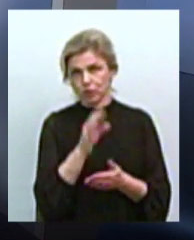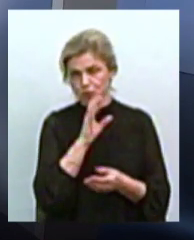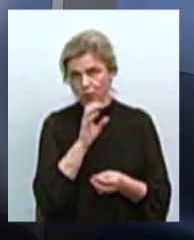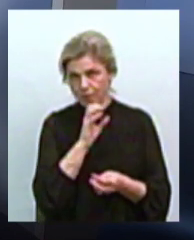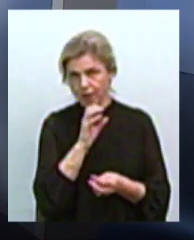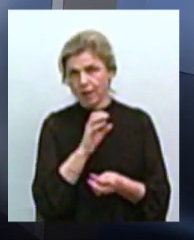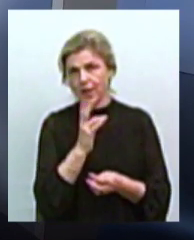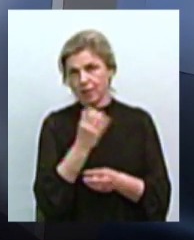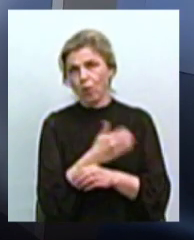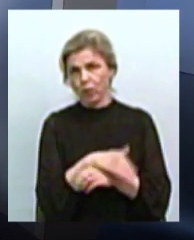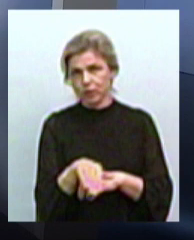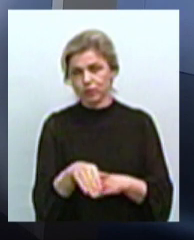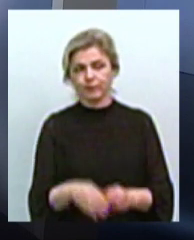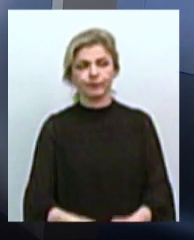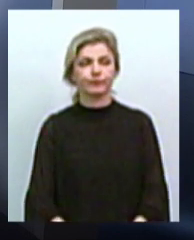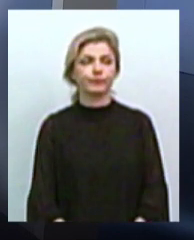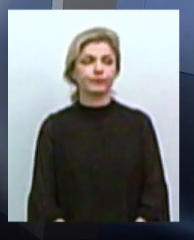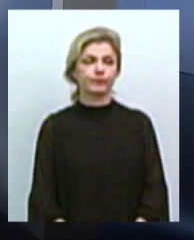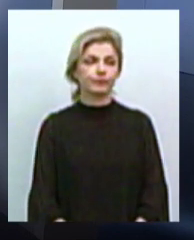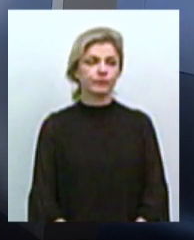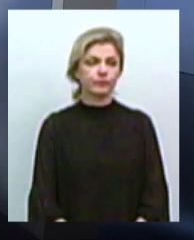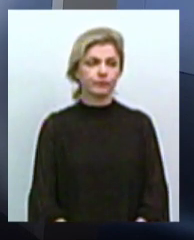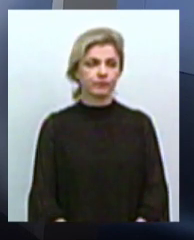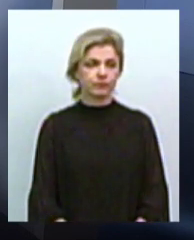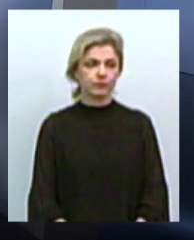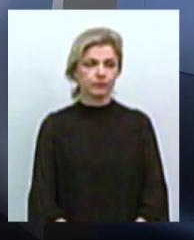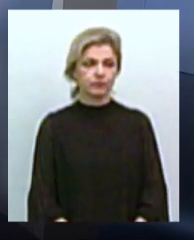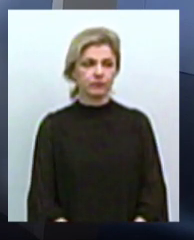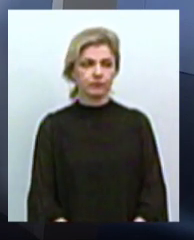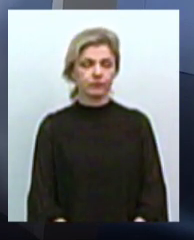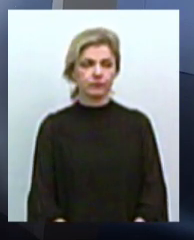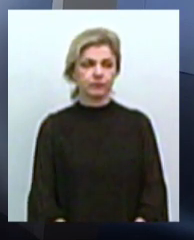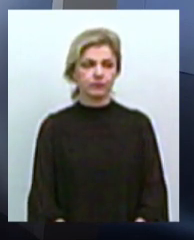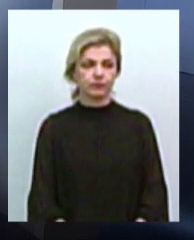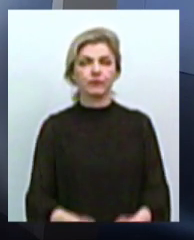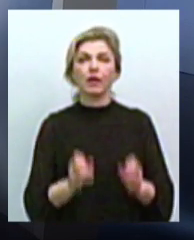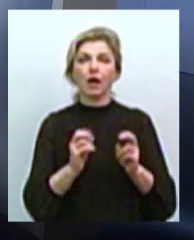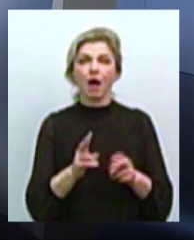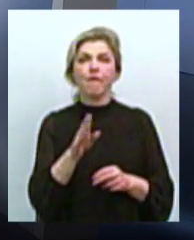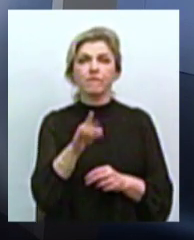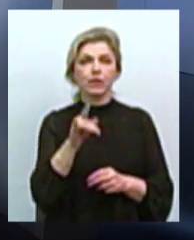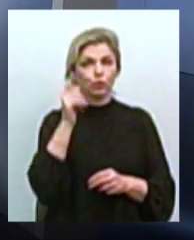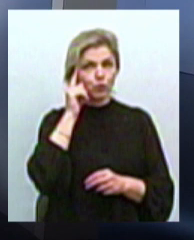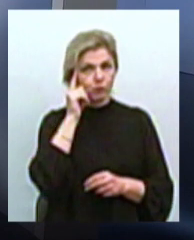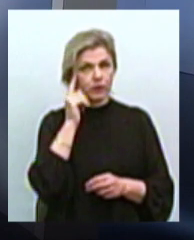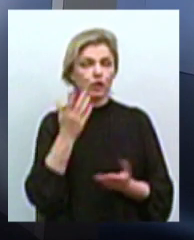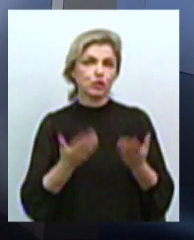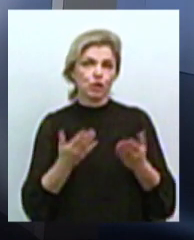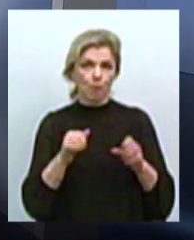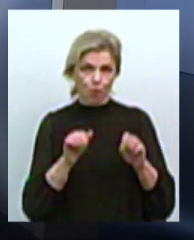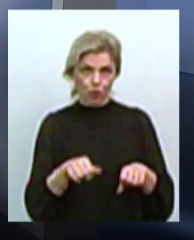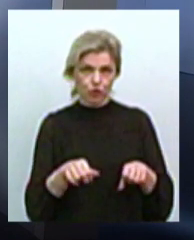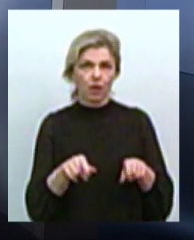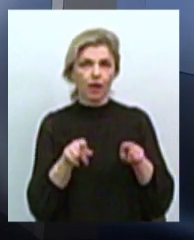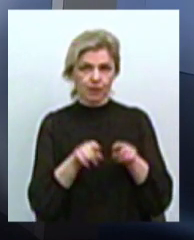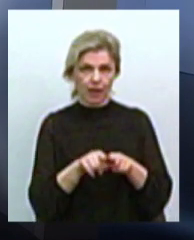питомців, своїх вихованців маленьких, пухнастих на вулицю. Як ви думаєте, Олена, чи може такий